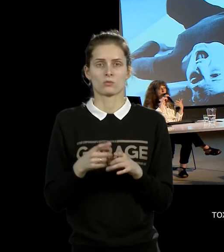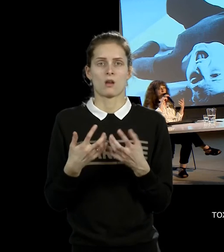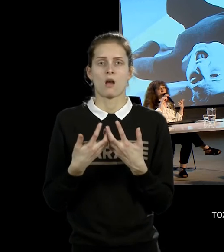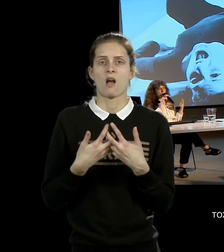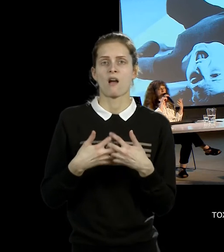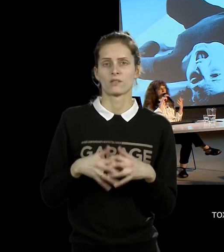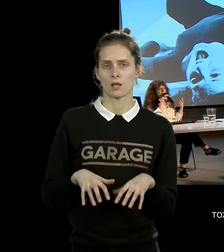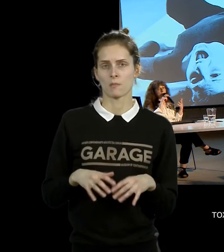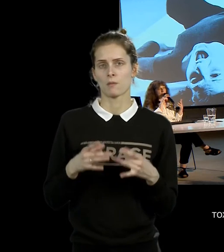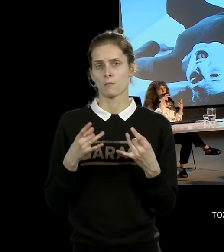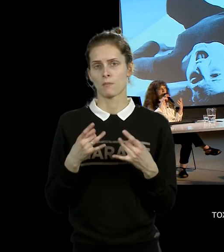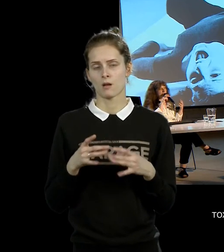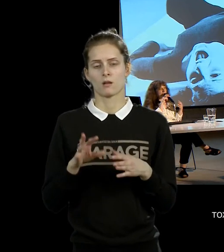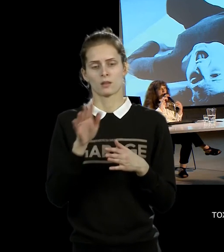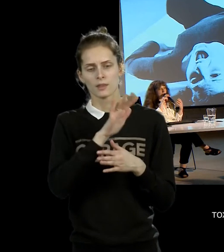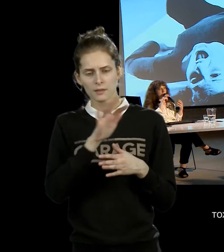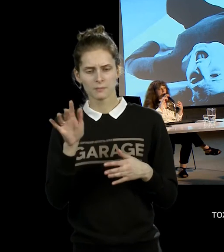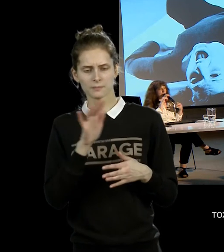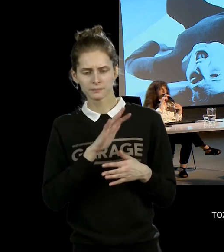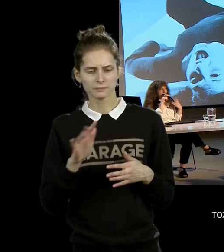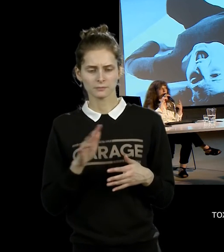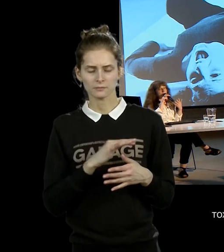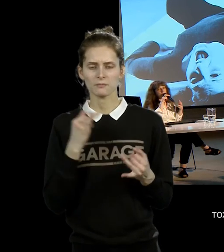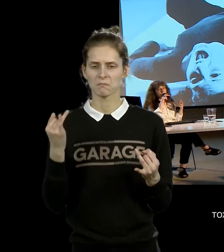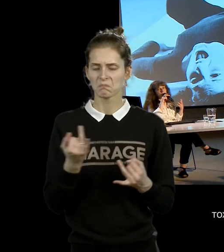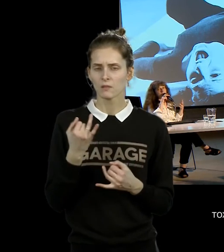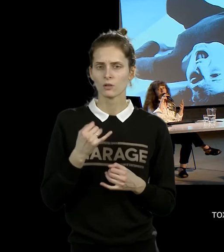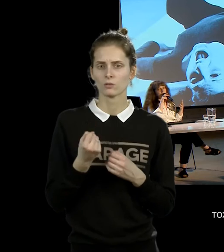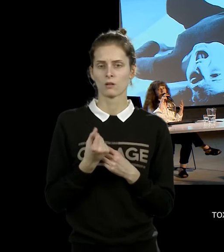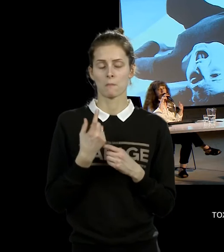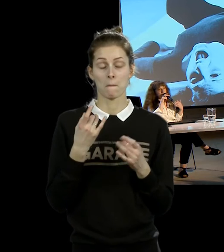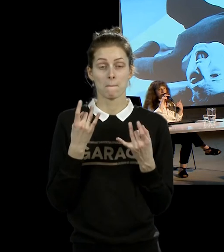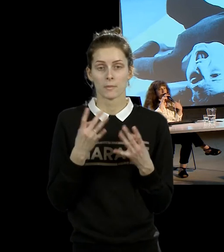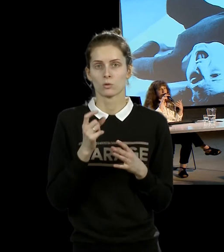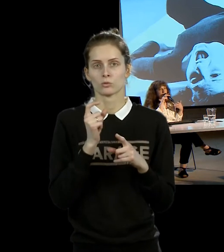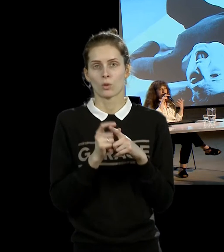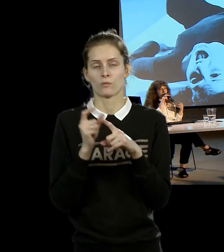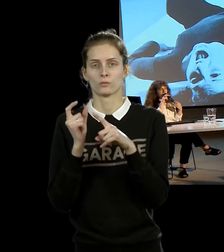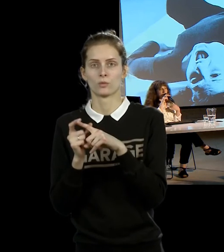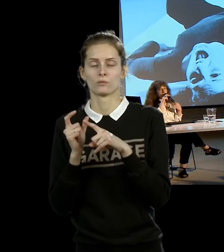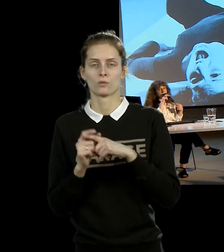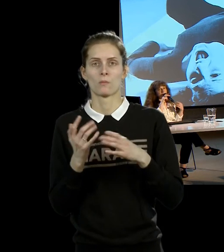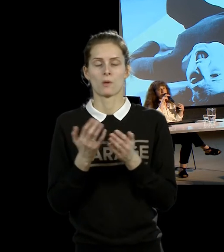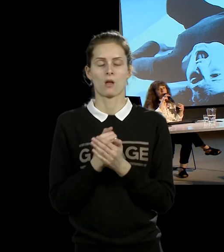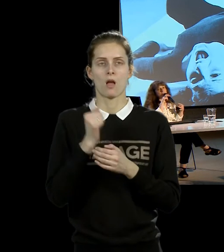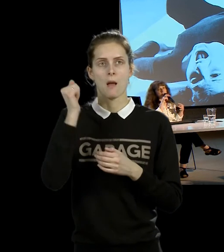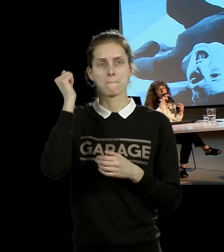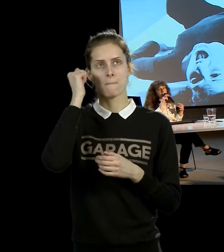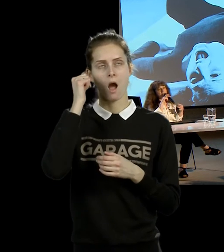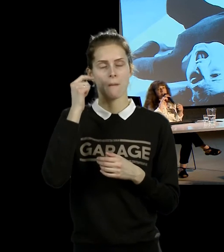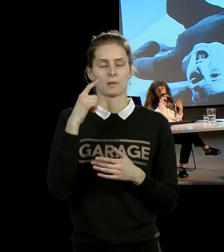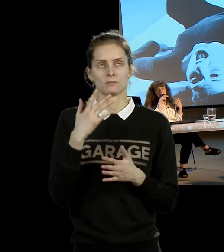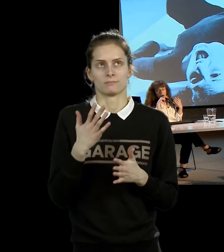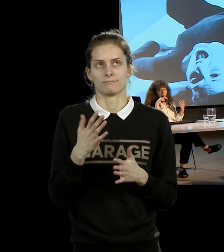достаточно долго идущий текст, очень интересный, когда слова указываются только словами, когда память перестает складываться в истории.